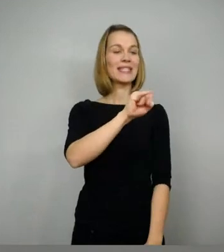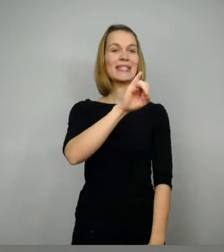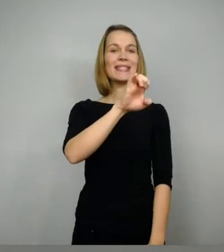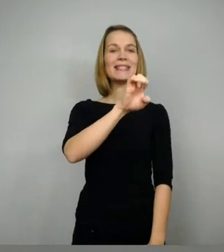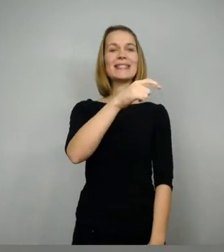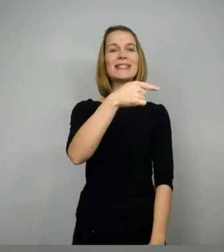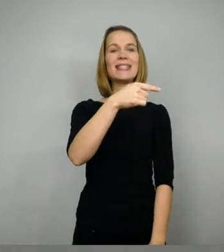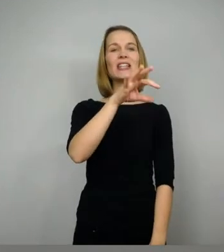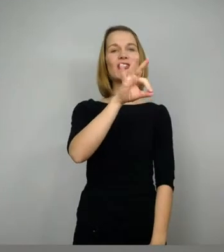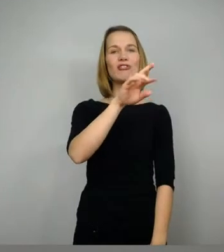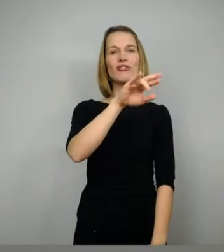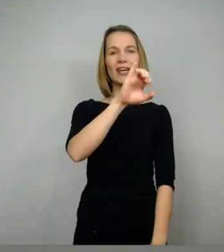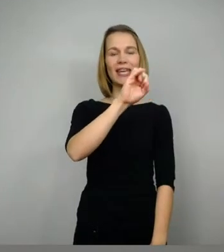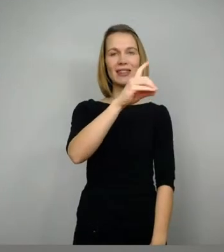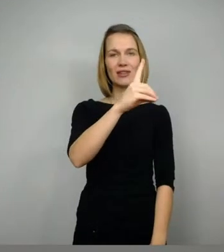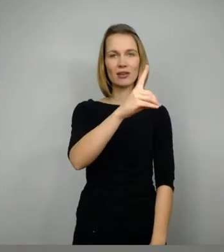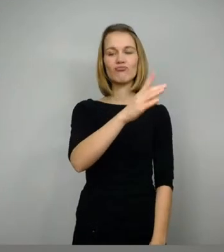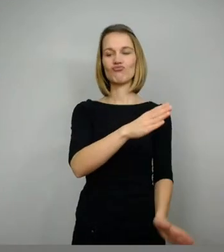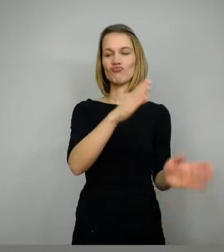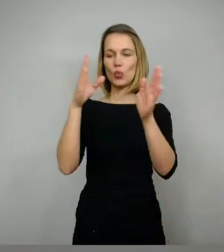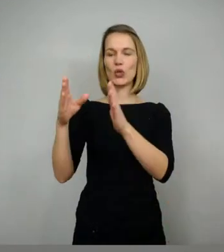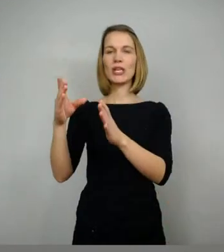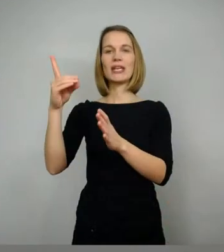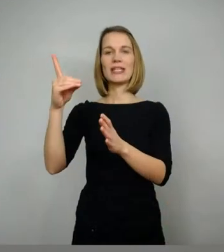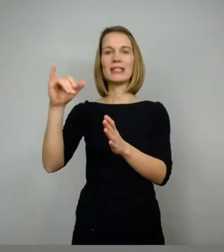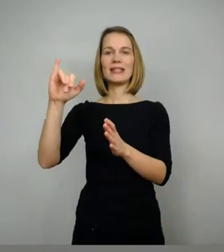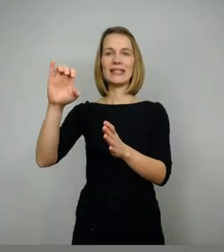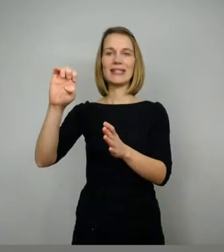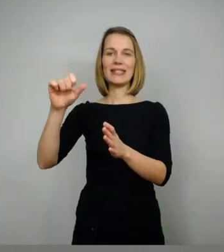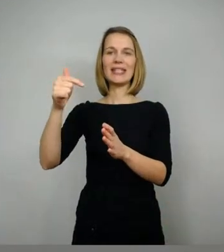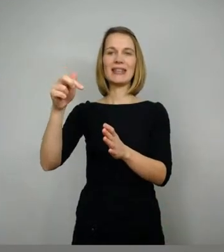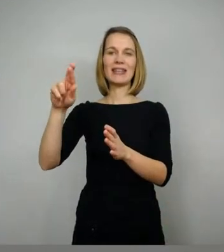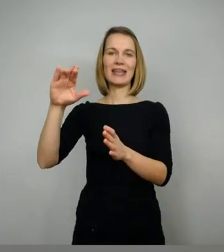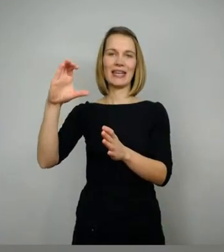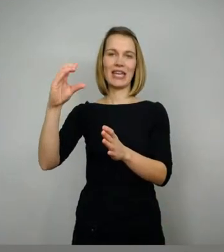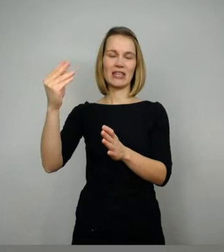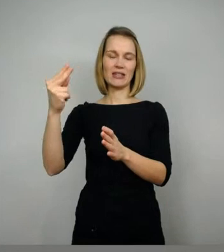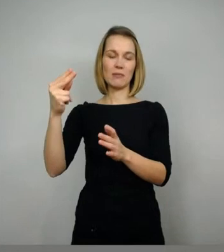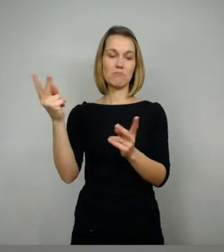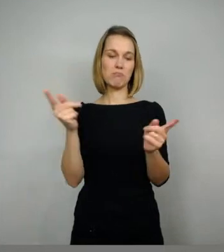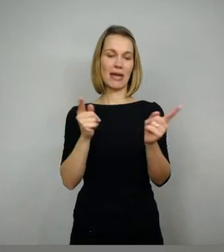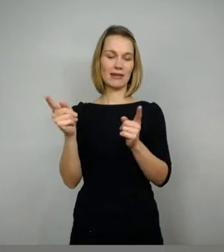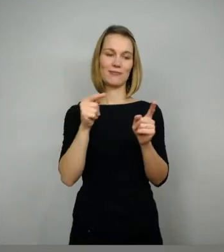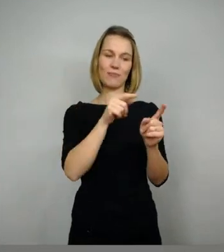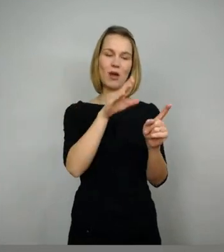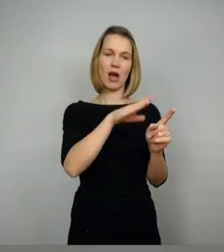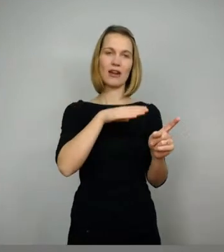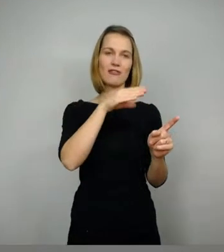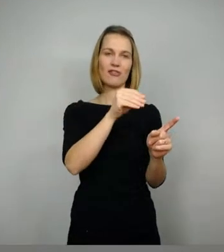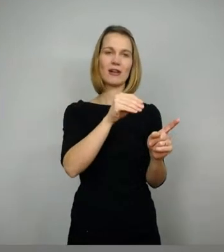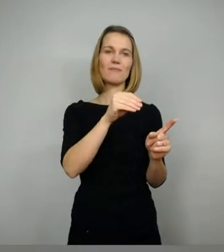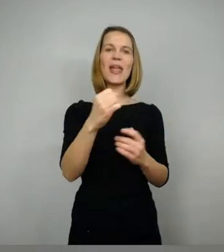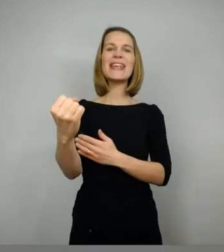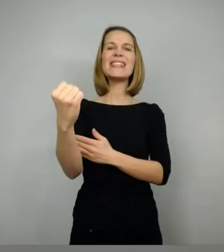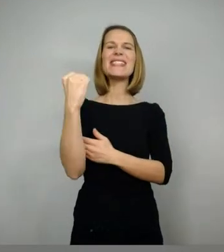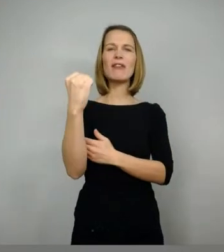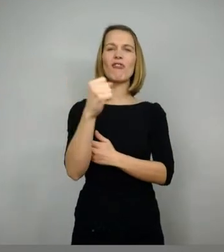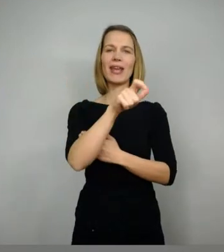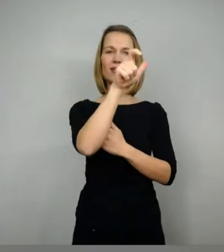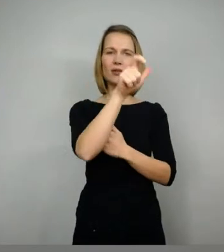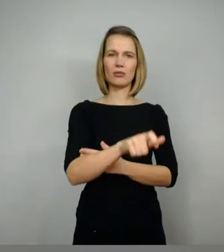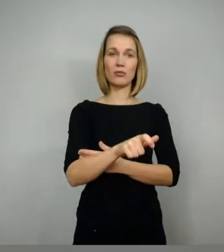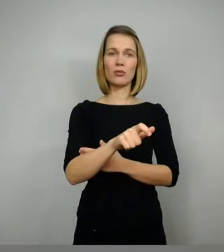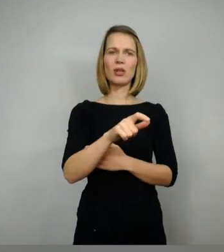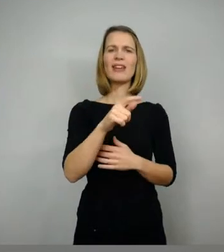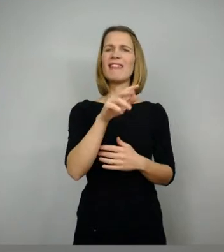mit Siegfried. Von Siegfried gibt es, wie ihr sehen werdet, nicht so viele Zeichnungen in Handschriften, sondern eigentlich nur diese hier aus dem